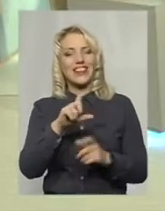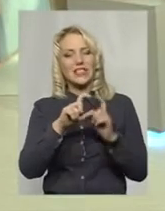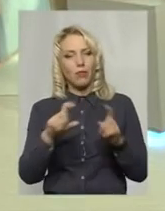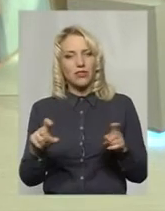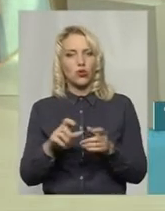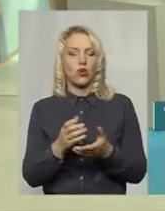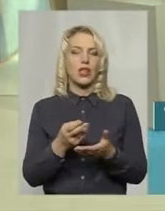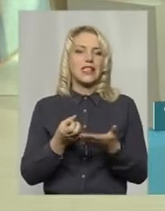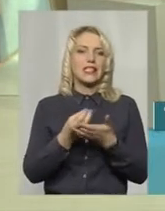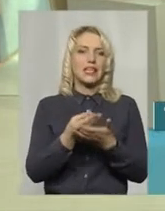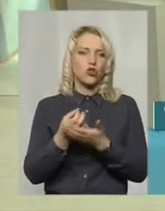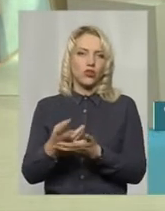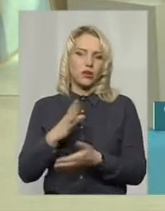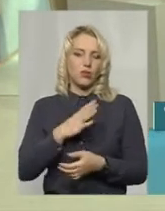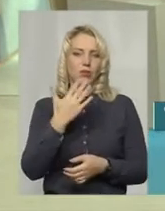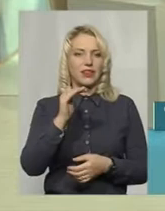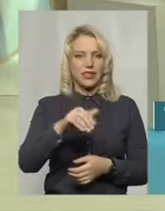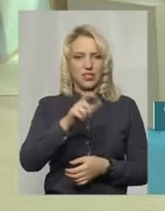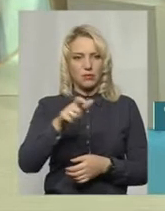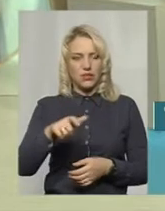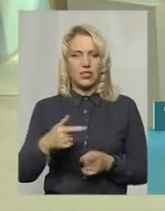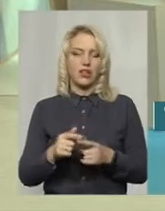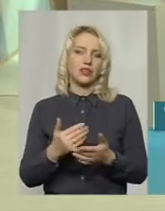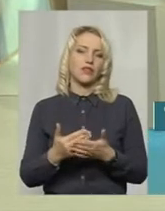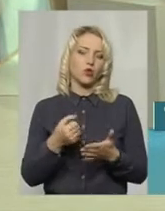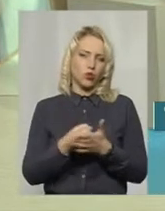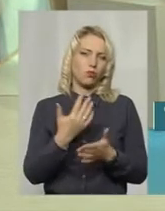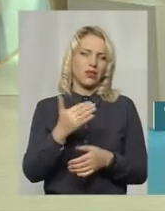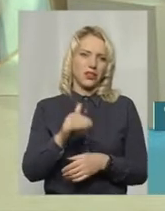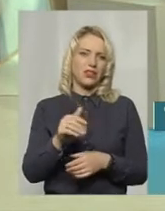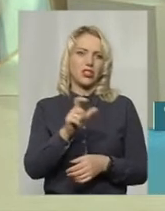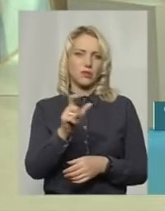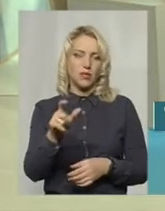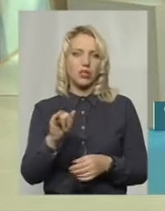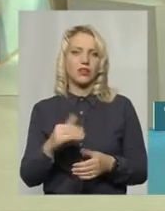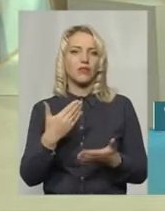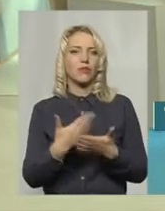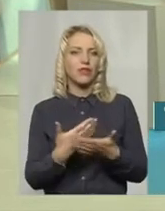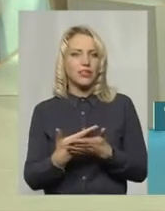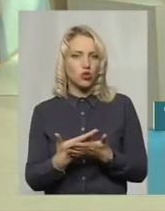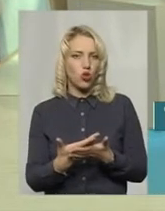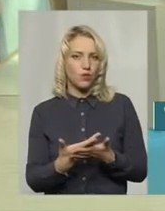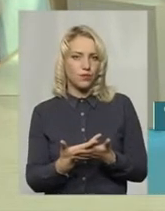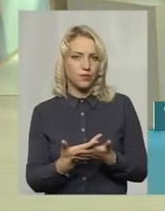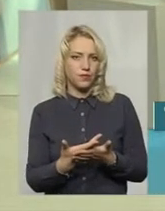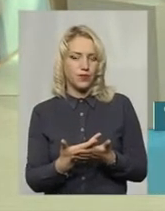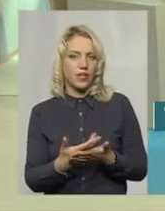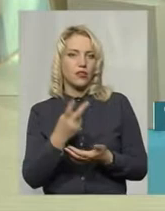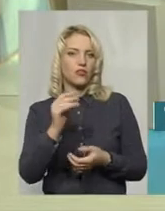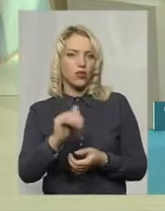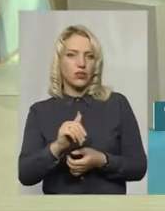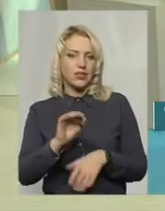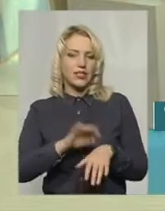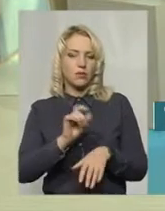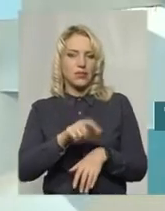стаціонарно близько 5 тисяч пацієнтів, дещо менше, до 5 тисяч пацієнтів, і близько 2 тисяч